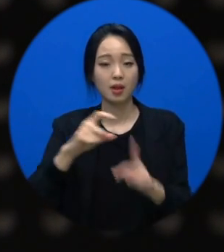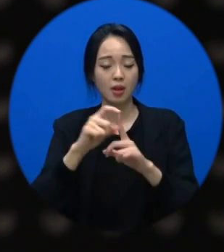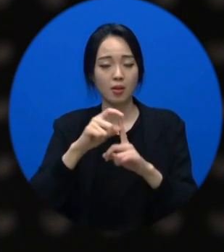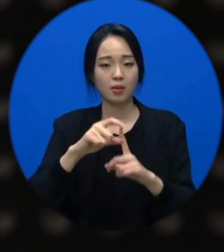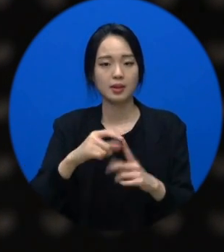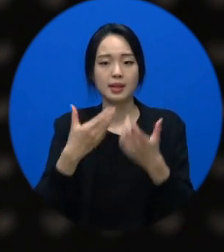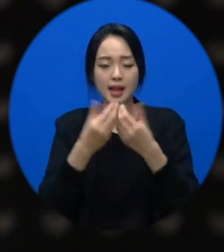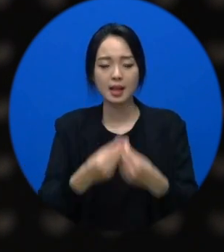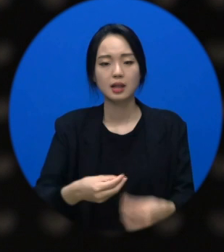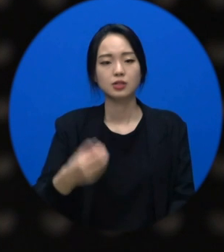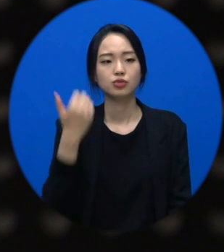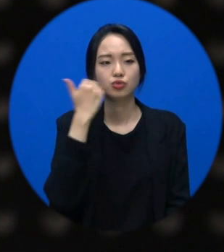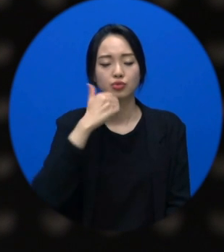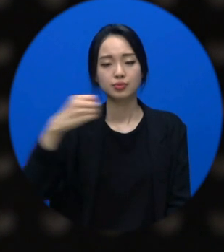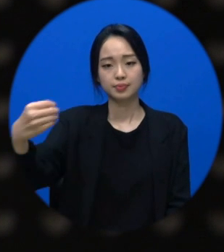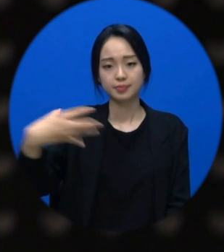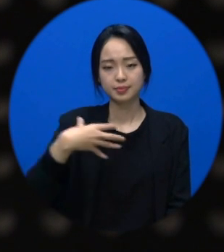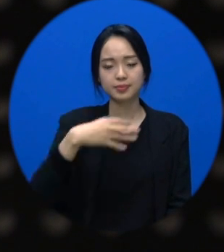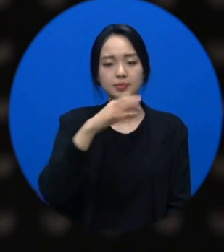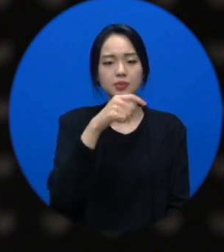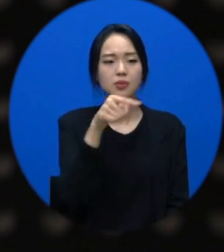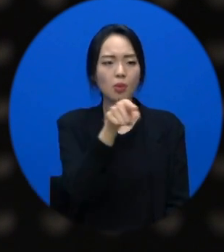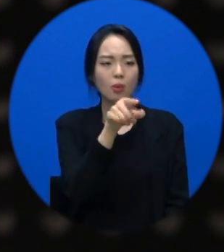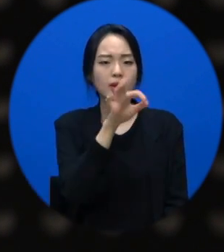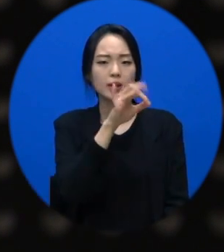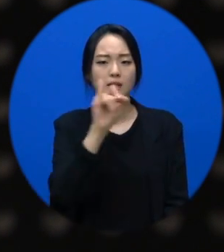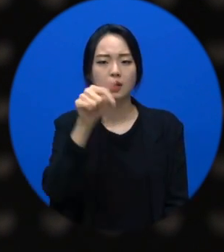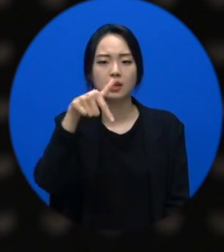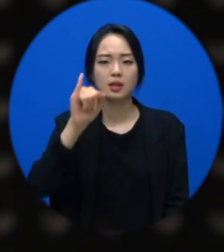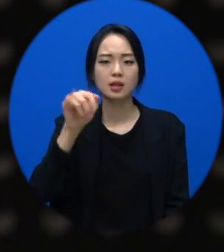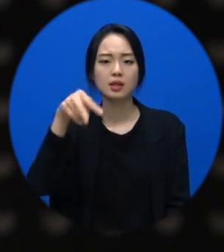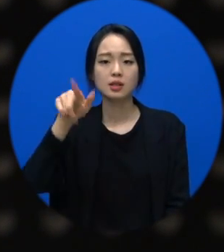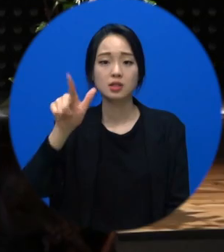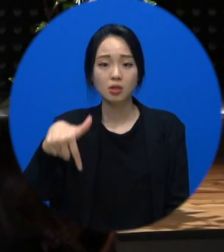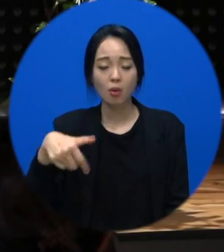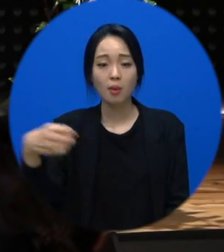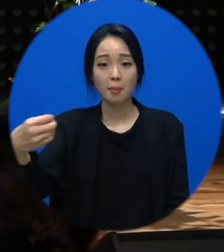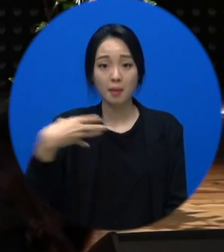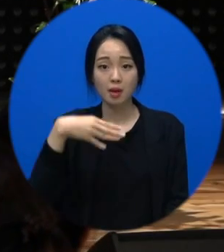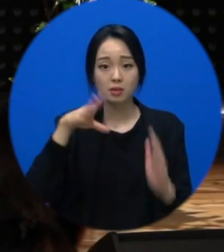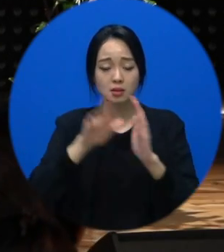라는 말을 들으면 그때 이렇게 속으로 생각하시라고 아싸 성공